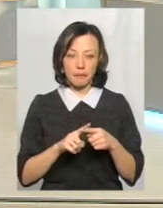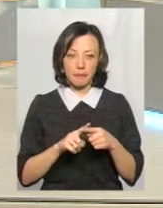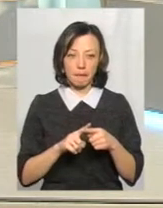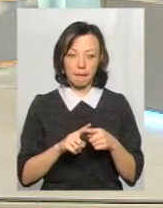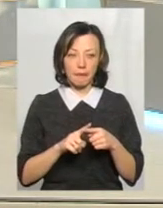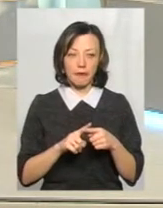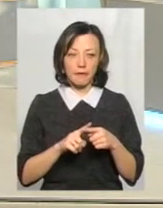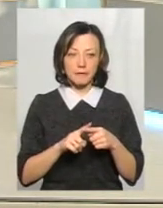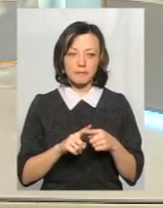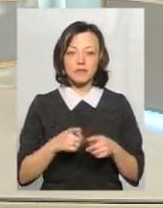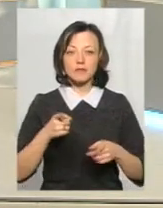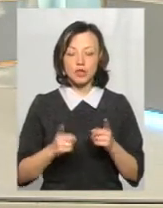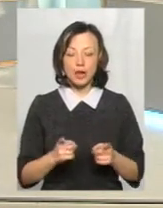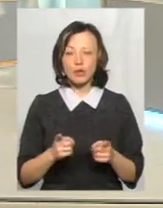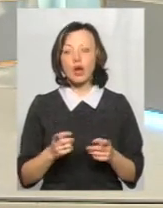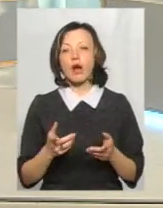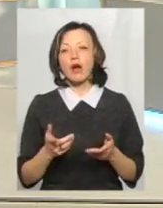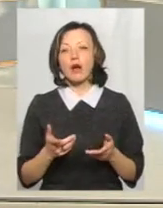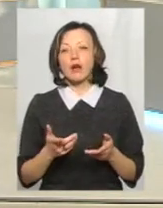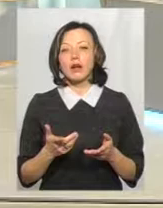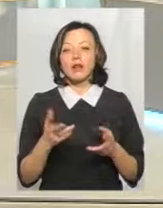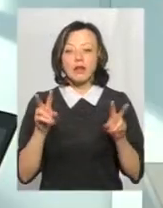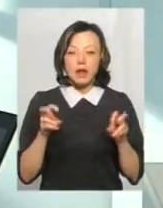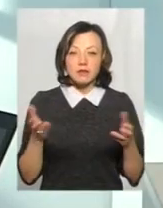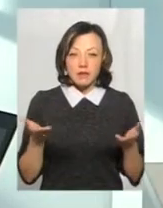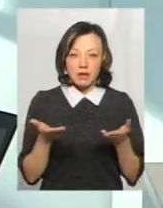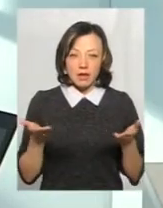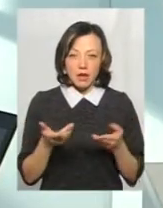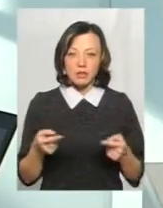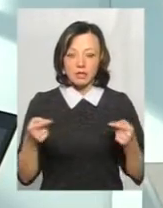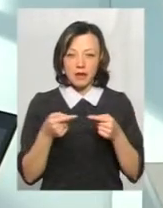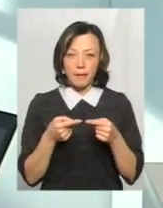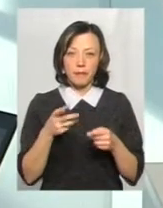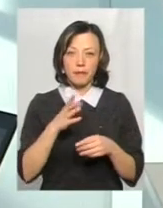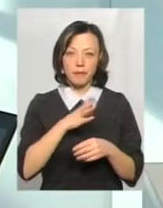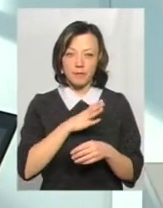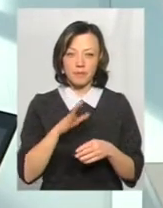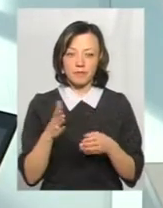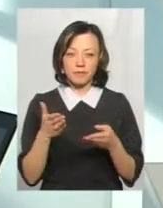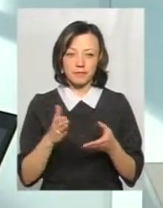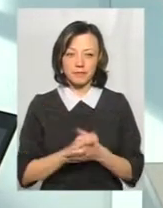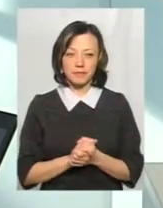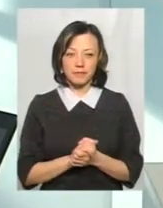адаптовані. Звичайно, яка його назва, саме прізвище